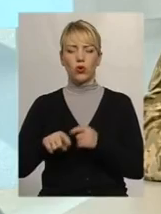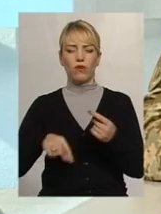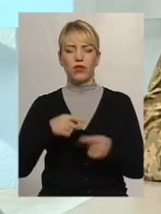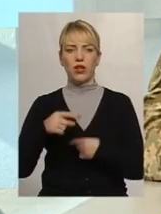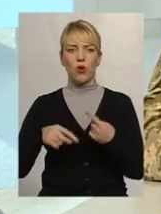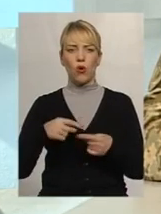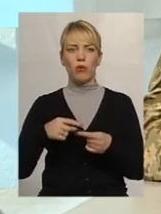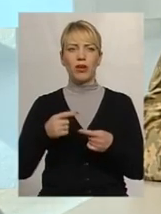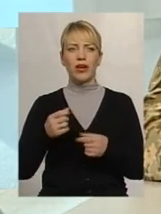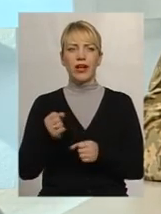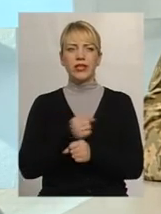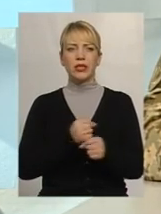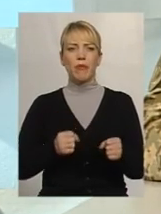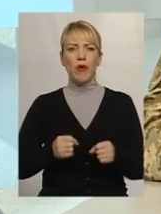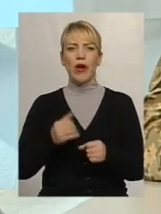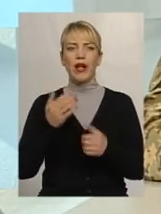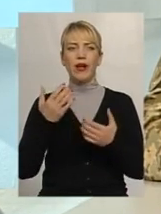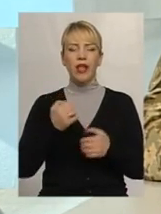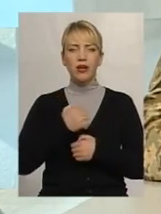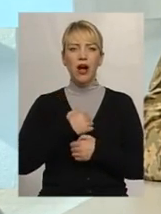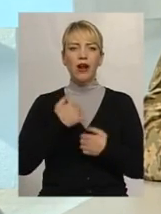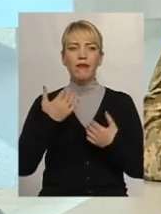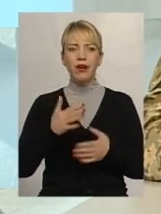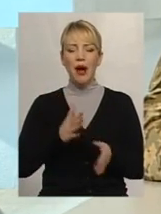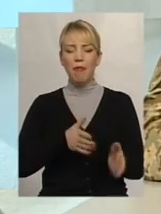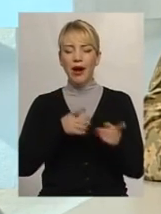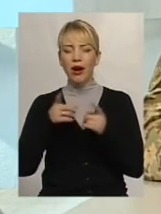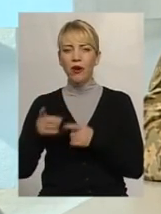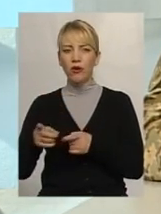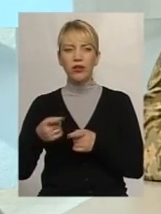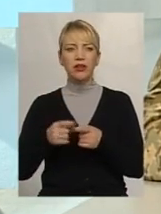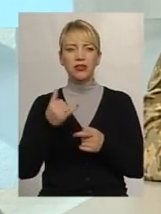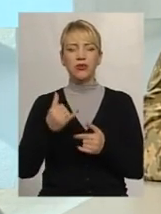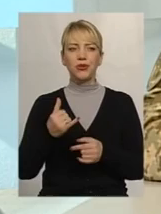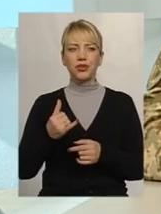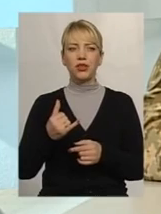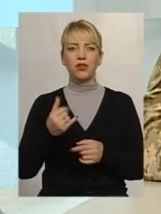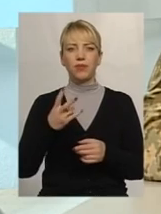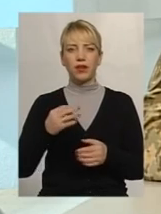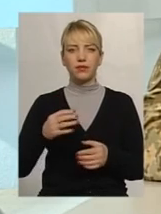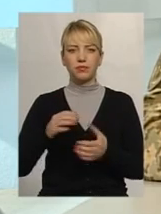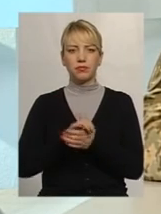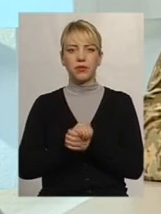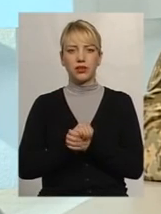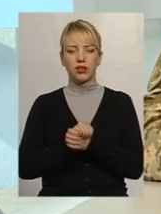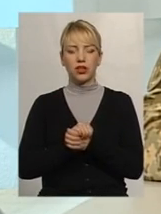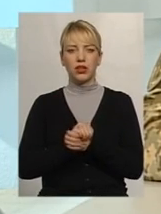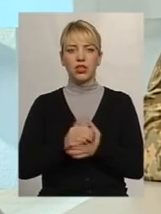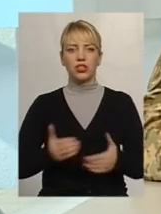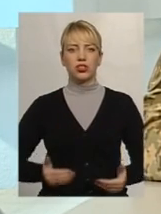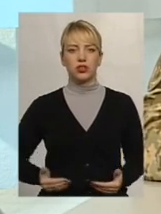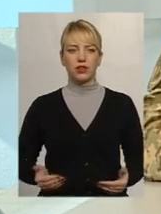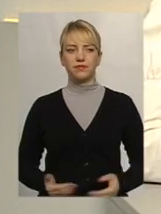вибухових речовин, на жаль, вже переходить і в міста, де сьогодні полномерне життя.